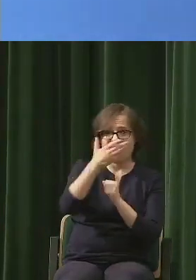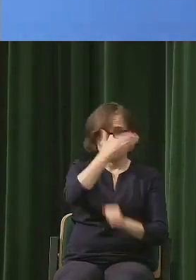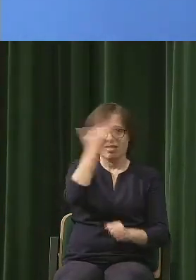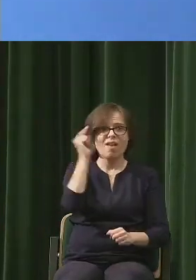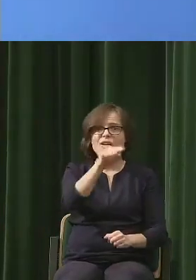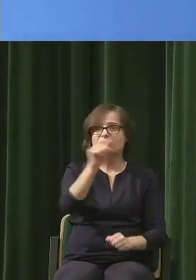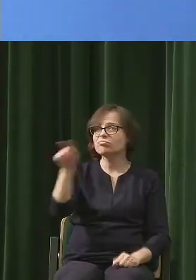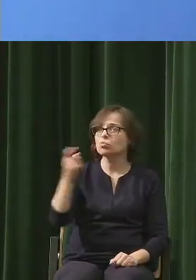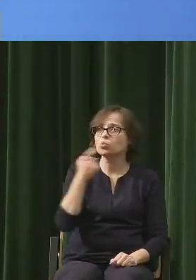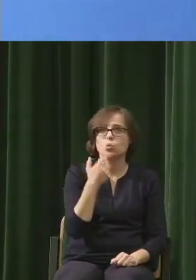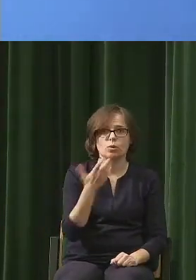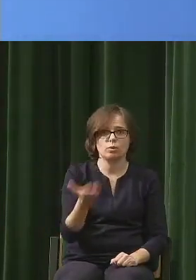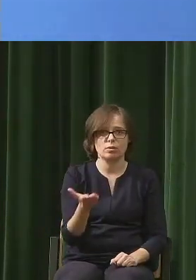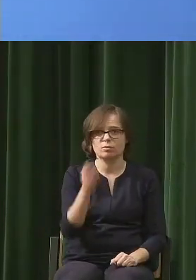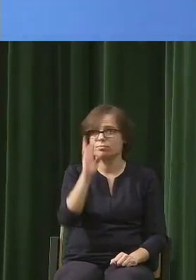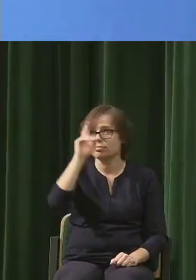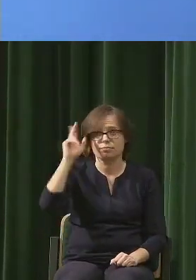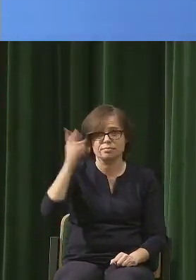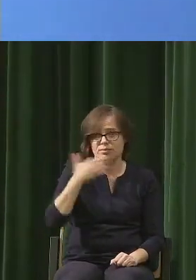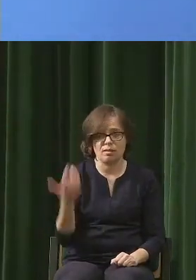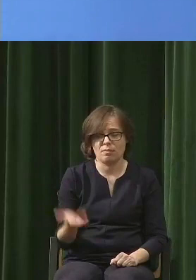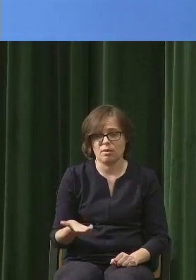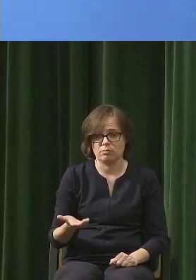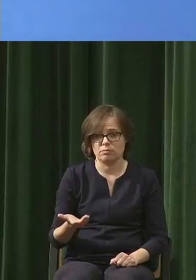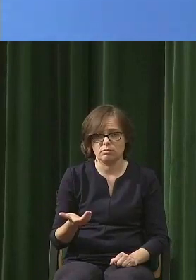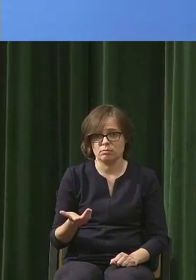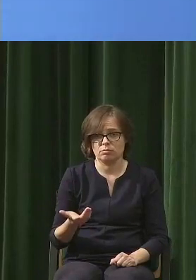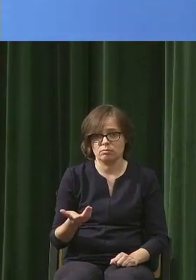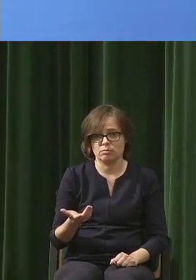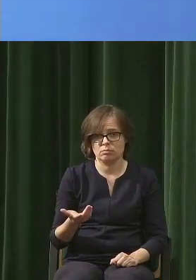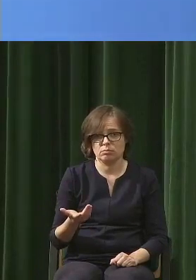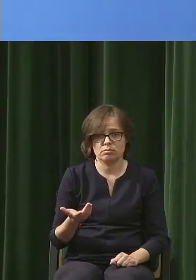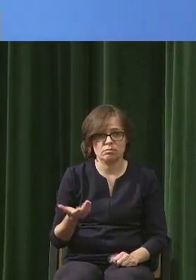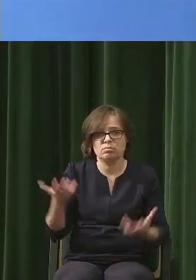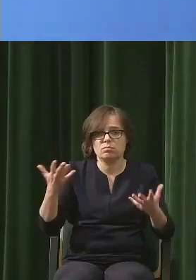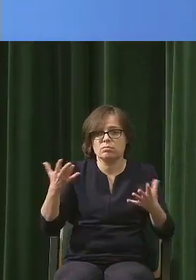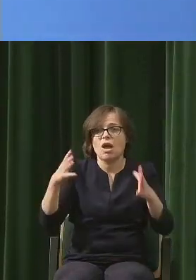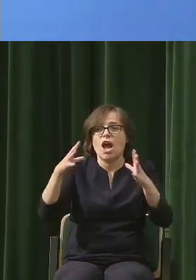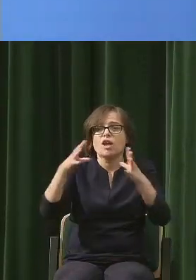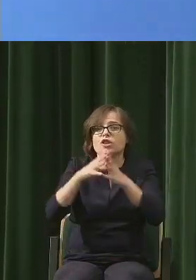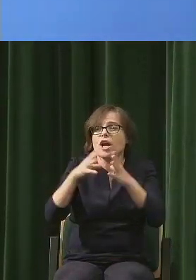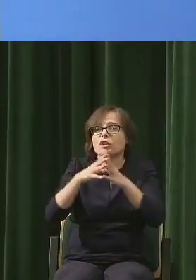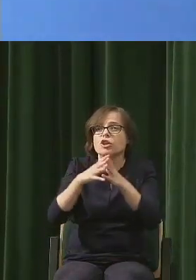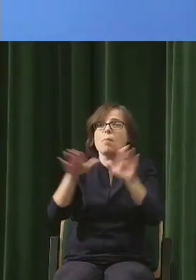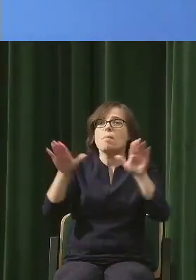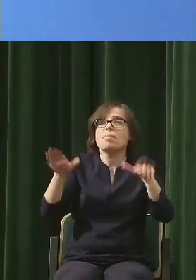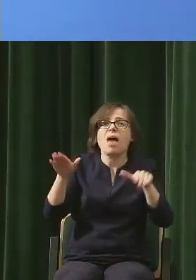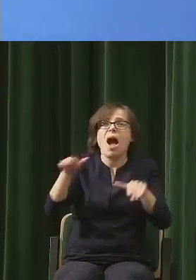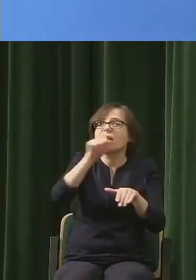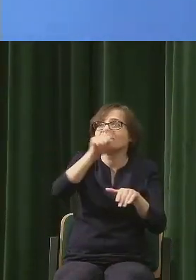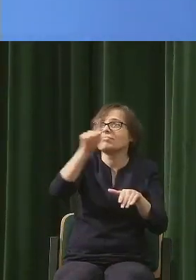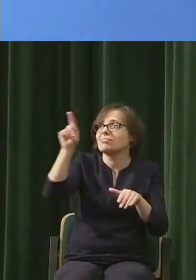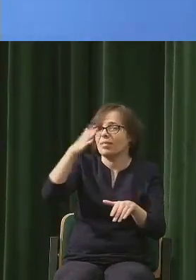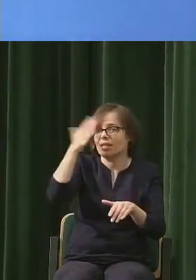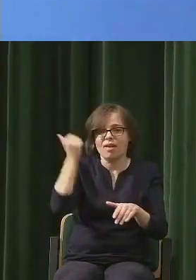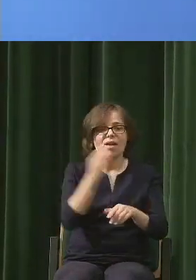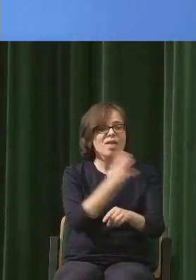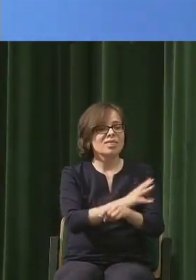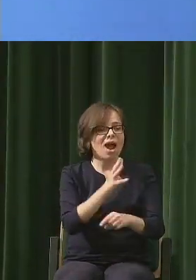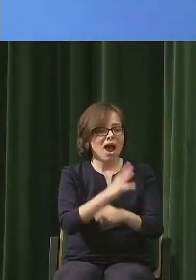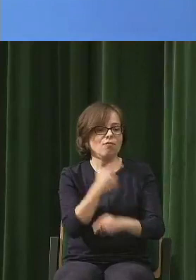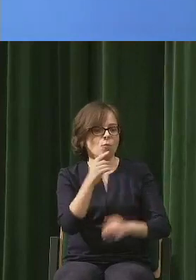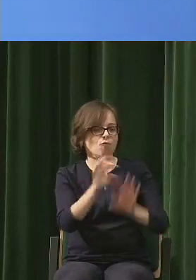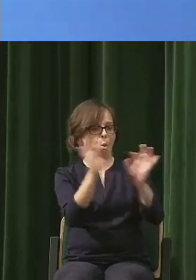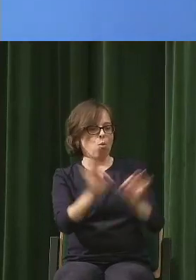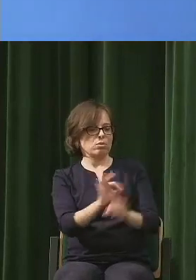najbliższym otoczeniu człowieka, nie rozpoznają, nie wiem, dziesięciu gatunków ptaków. Na trawę, mówią trawa, chociaż